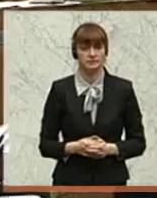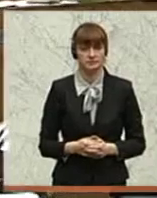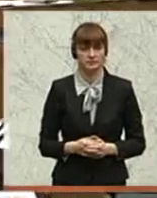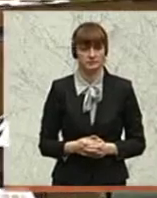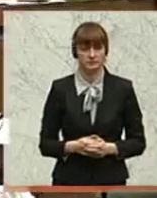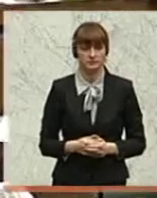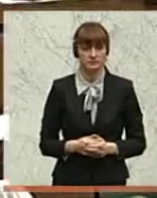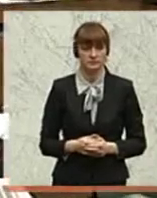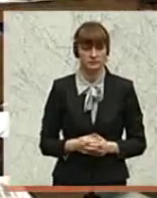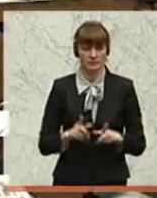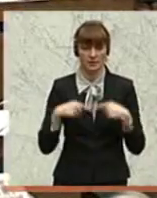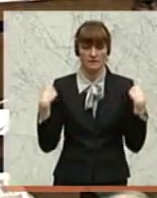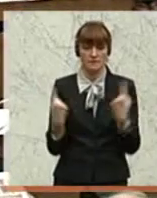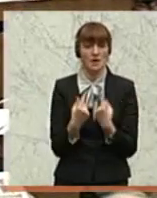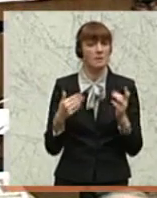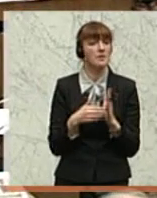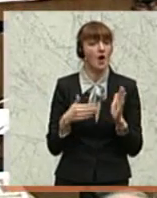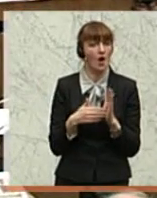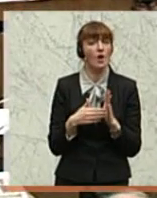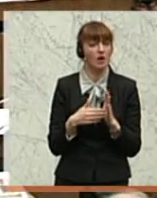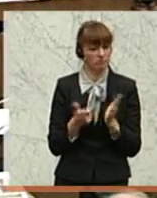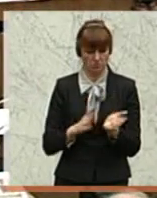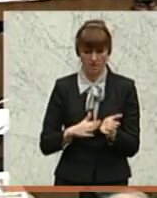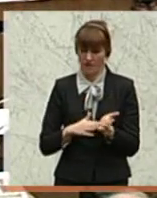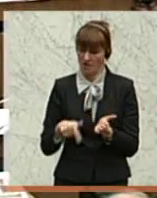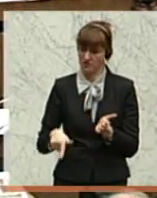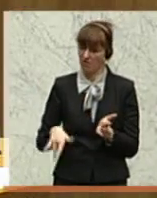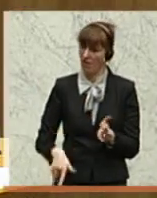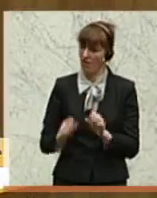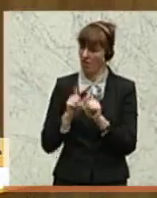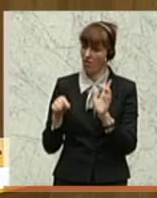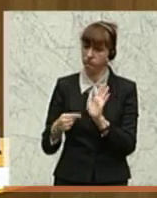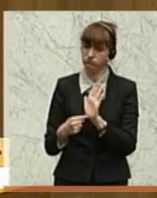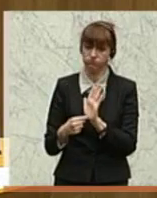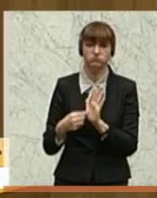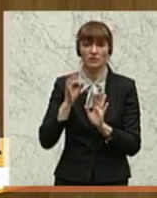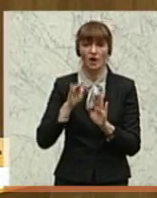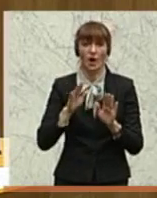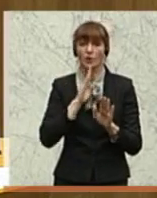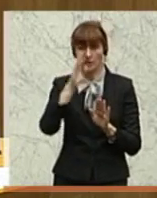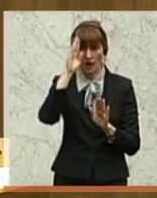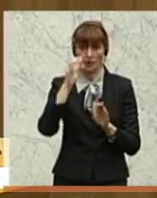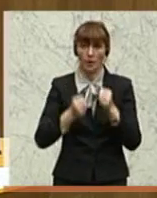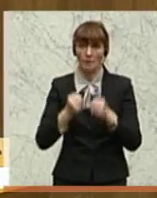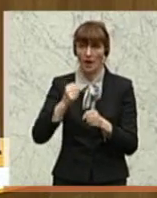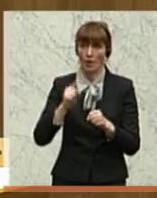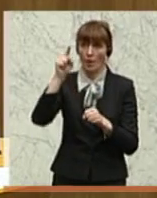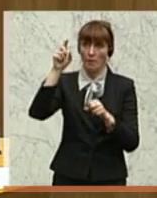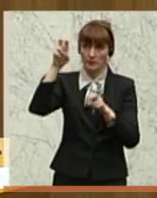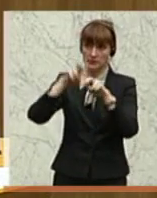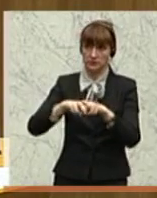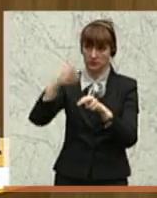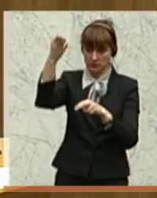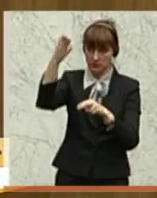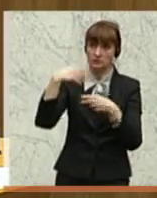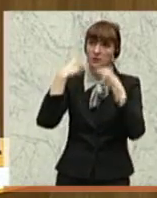Wir brauchen, und dieser Fall belegt das exemplarisch, Frau Direktor Mayer sitzt übrigens oben. Ich begrüße Sie zu dieser